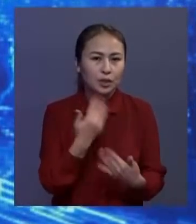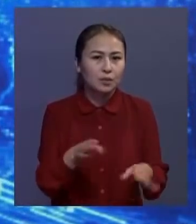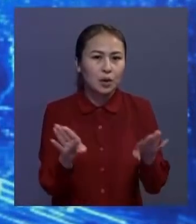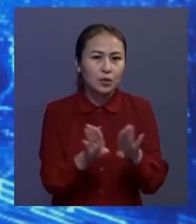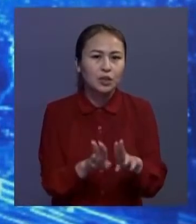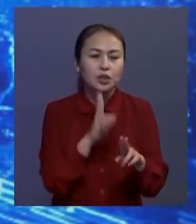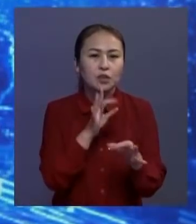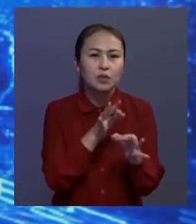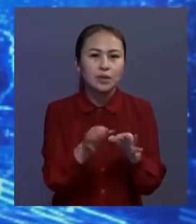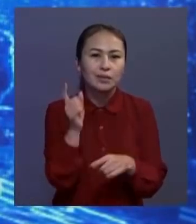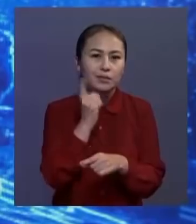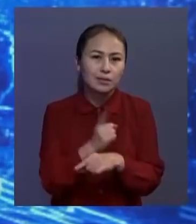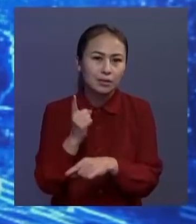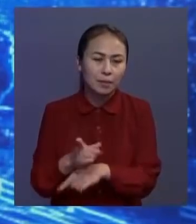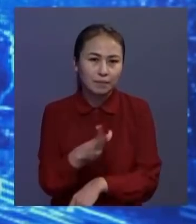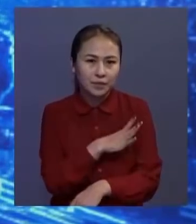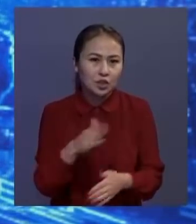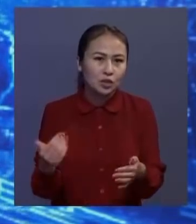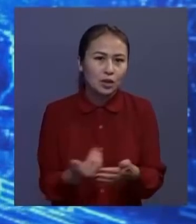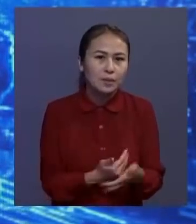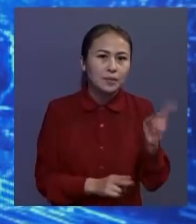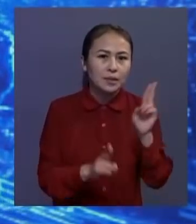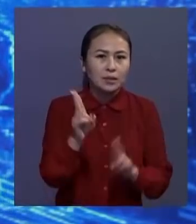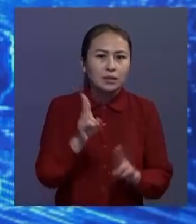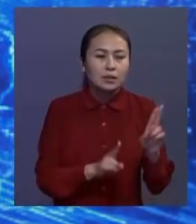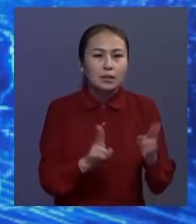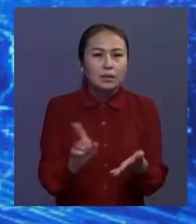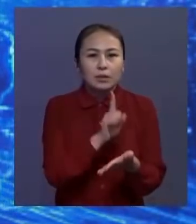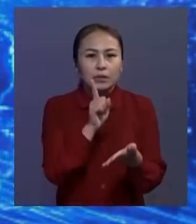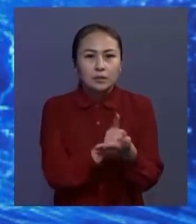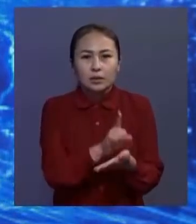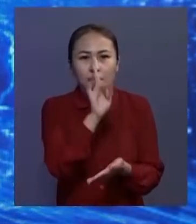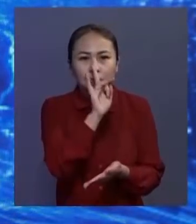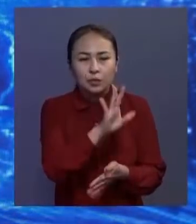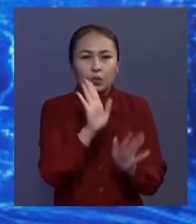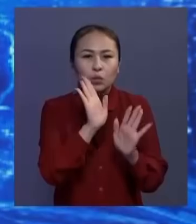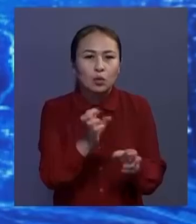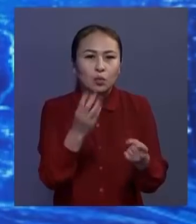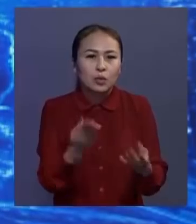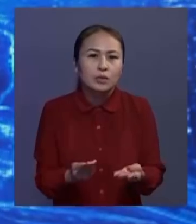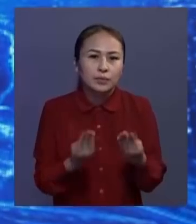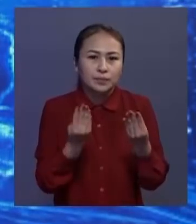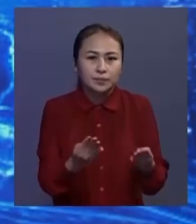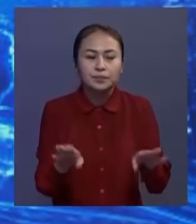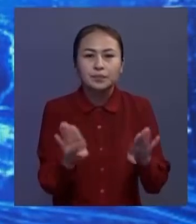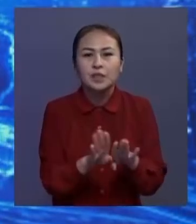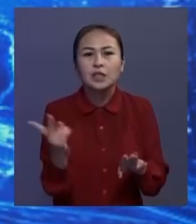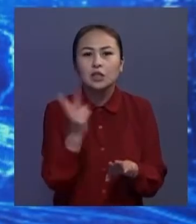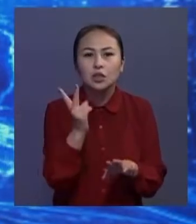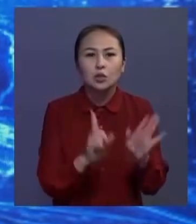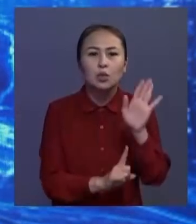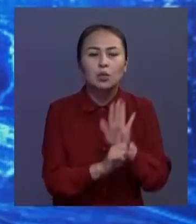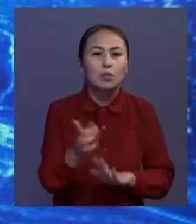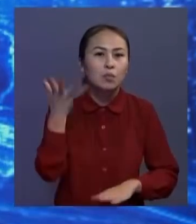Мұнда кейбіраудында шектеулер еңгізілді, алайда белік жаңа шараларды міндеттемейді тек осыны сүретінде еңгізеді. Сарапшылардың айтыуынша